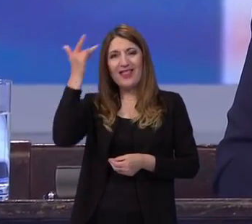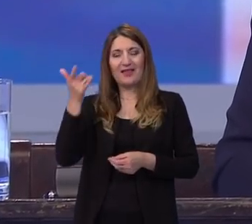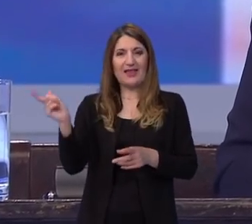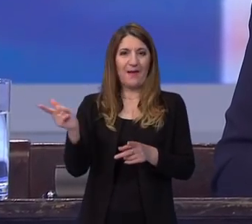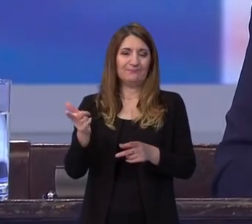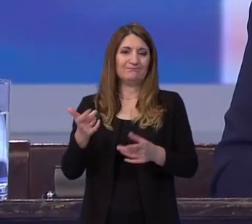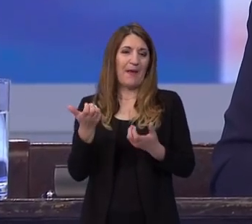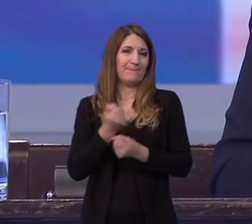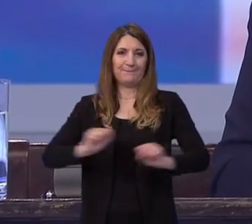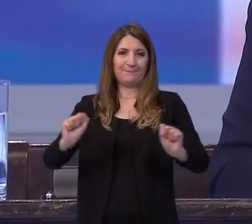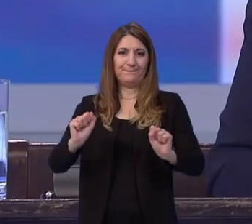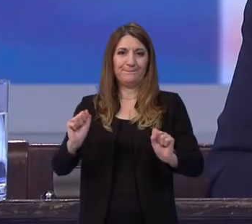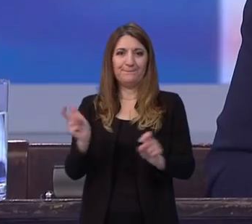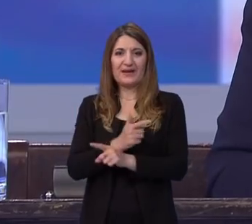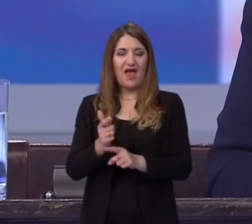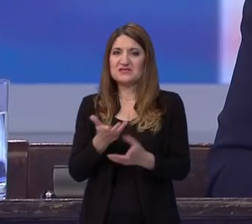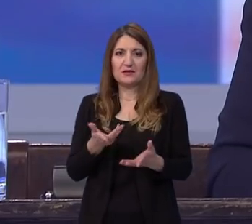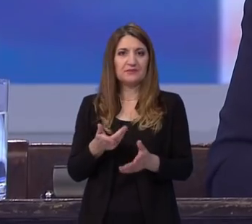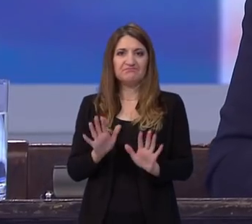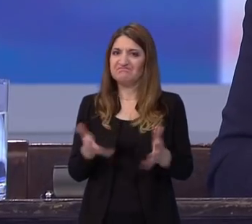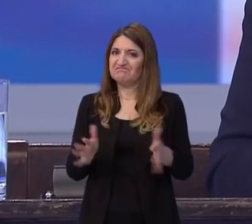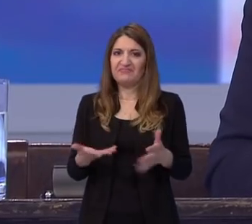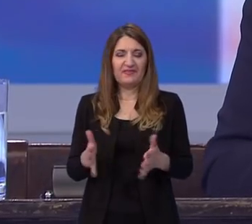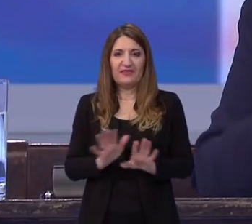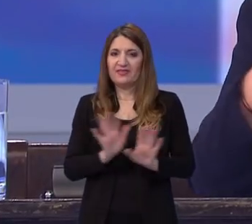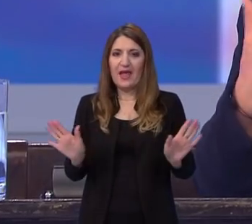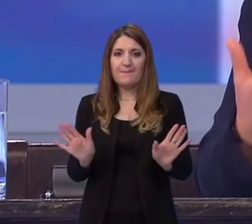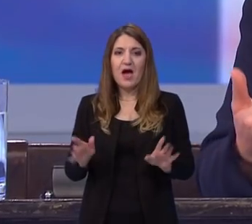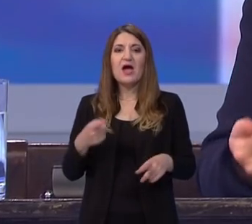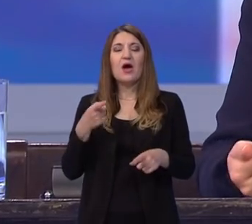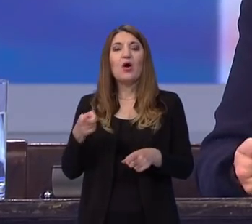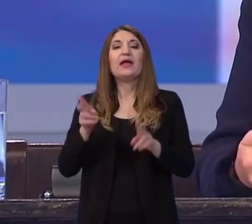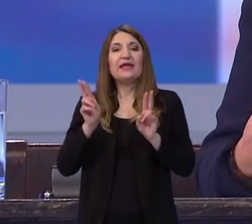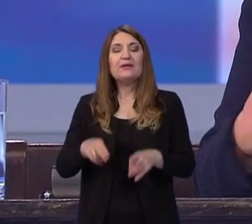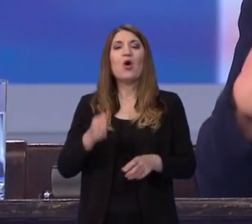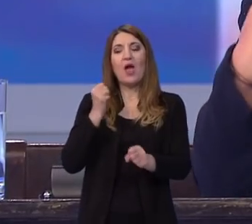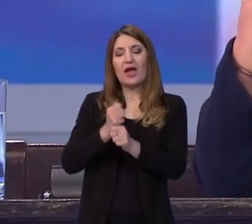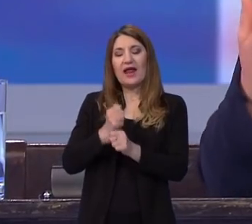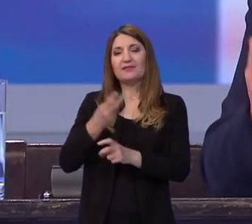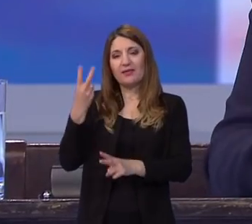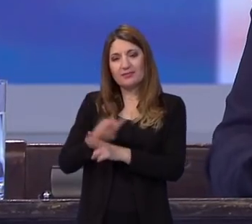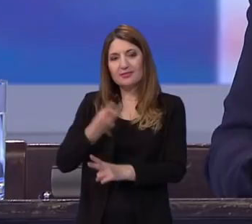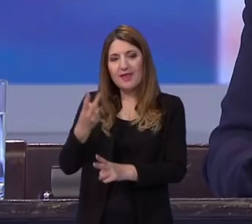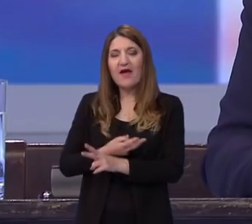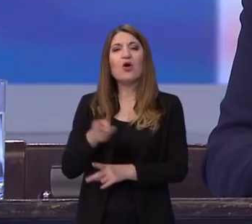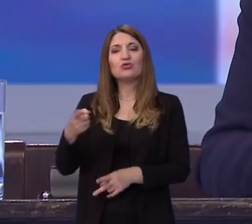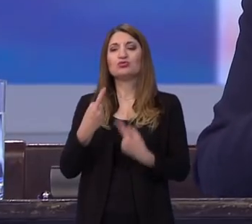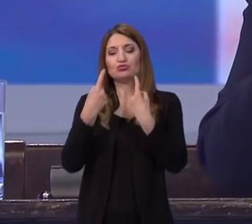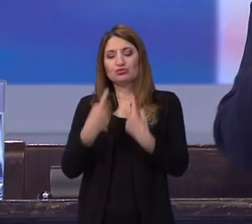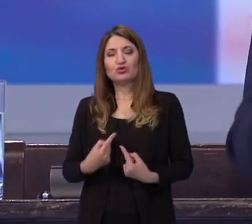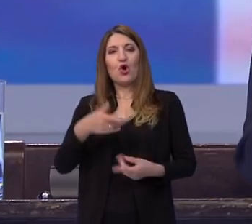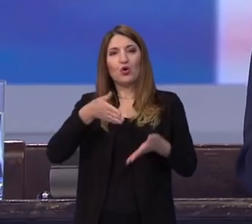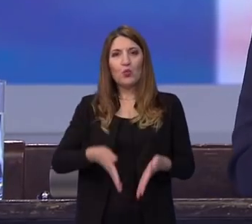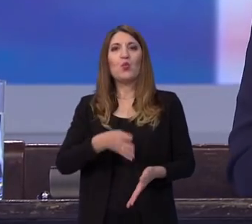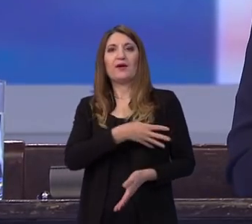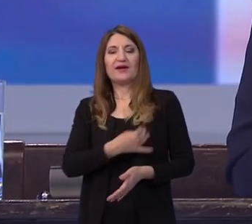skoro da neće i imati. Imaju, dakle, radne navike, ostaću u Hrvatskoj.